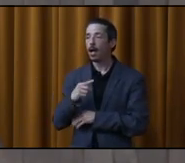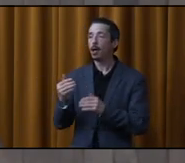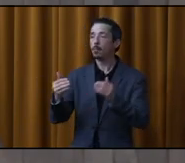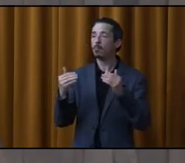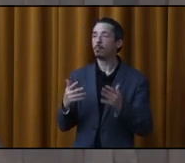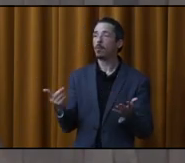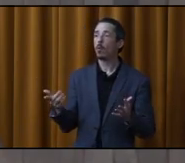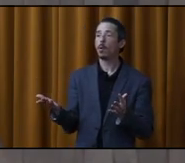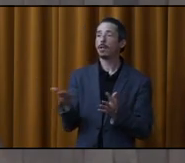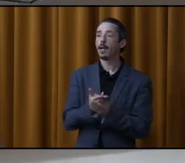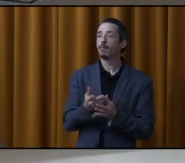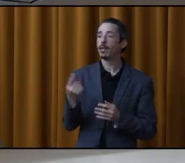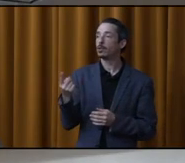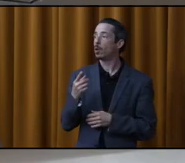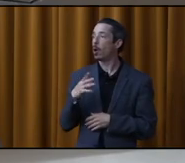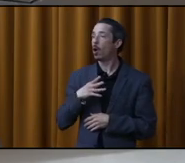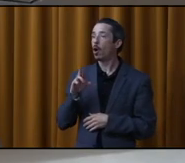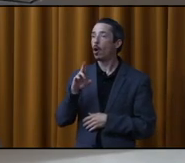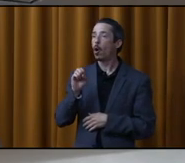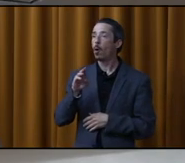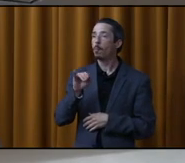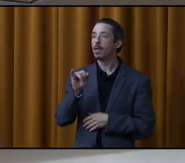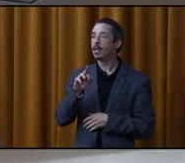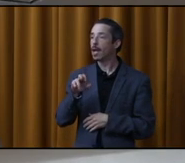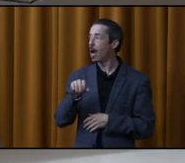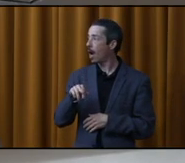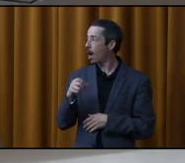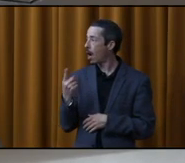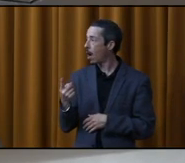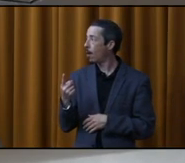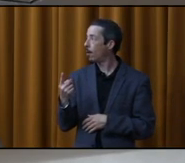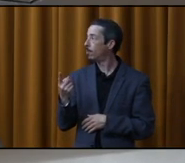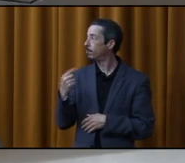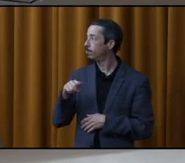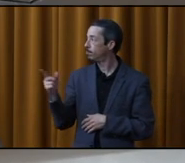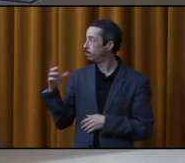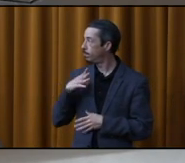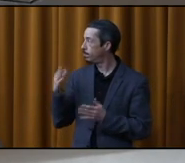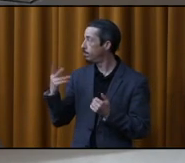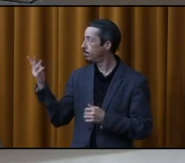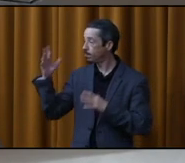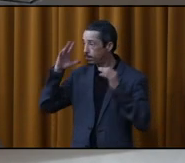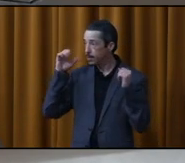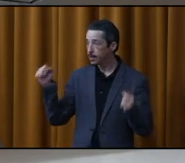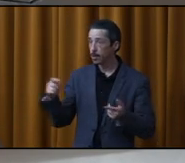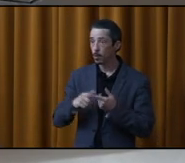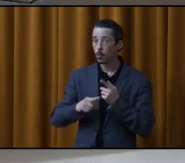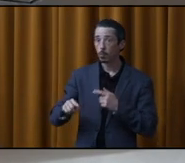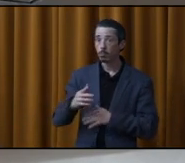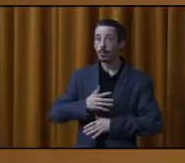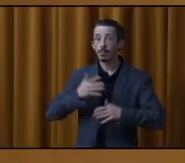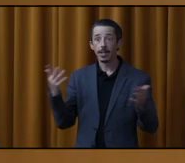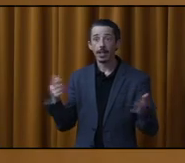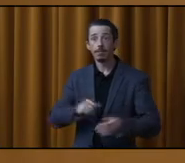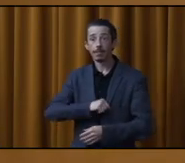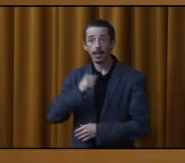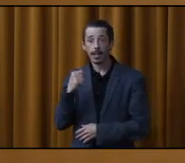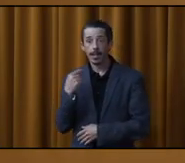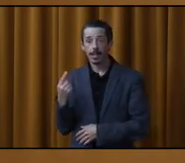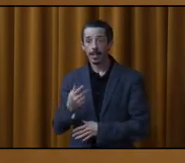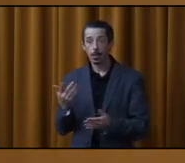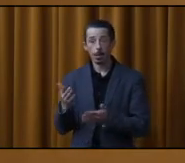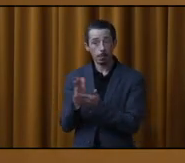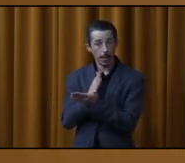maintenant aux interventions. Donc, Mme Robillard. Oui, merci beaucoup, M. le Président. Donc, c'est avec une très grande fierté et qui est